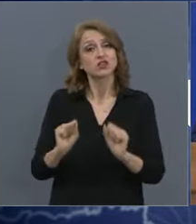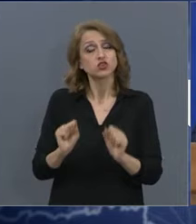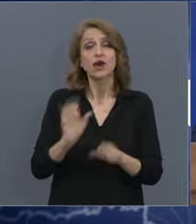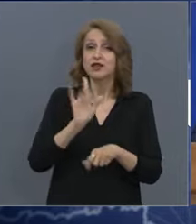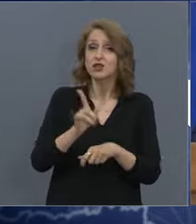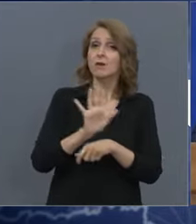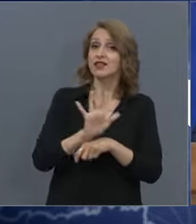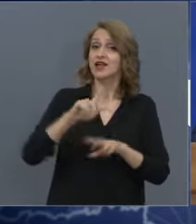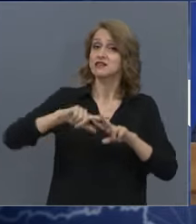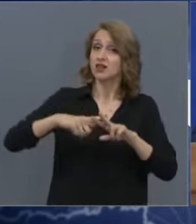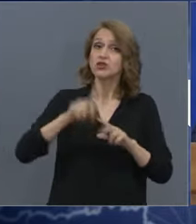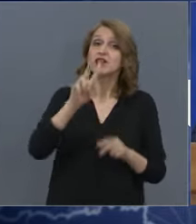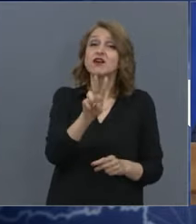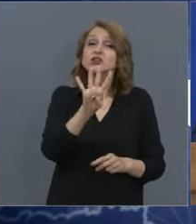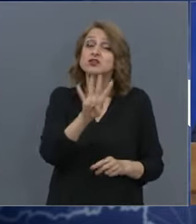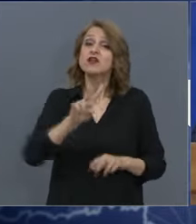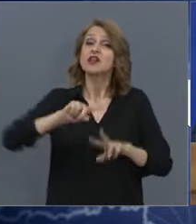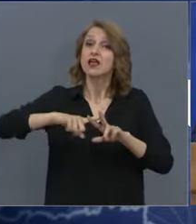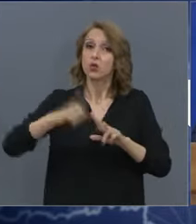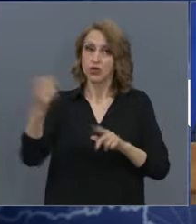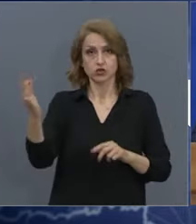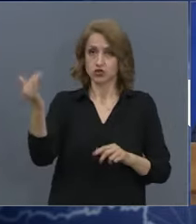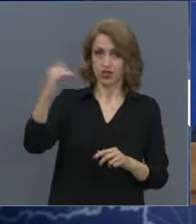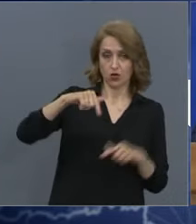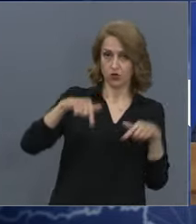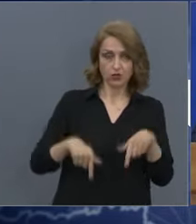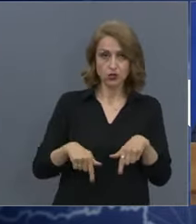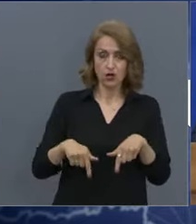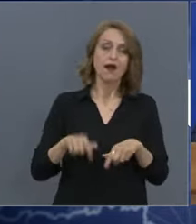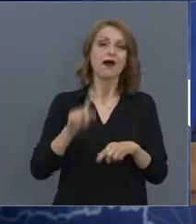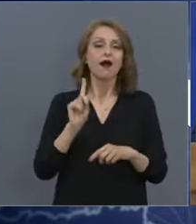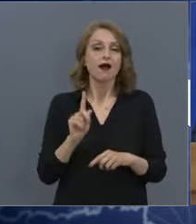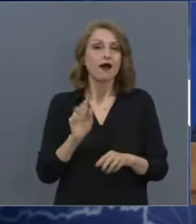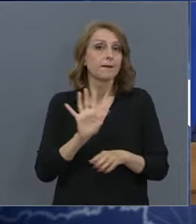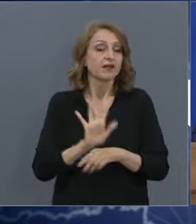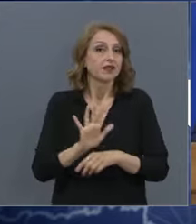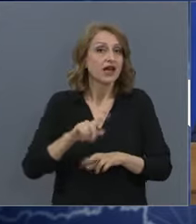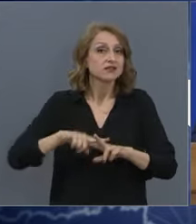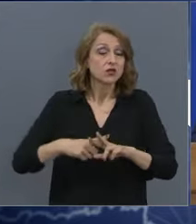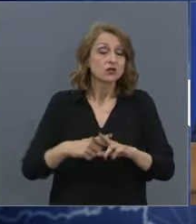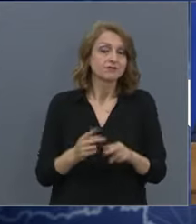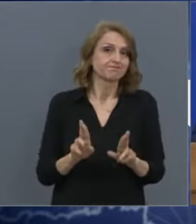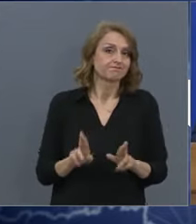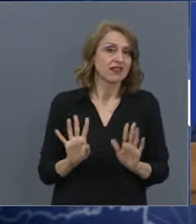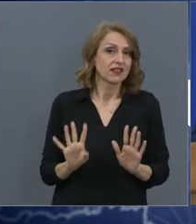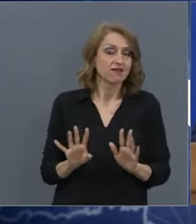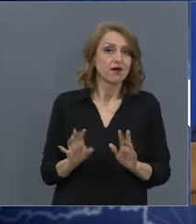24-ти юни той ще бъде тук, а на 15-ти юни се надаваме да пуснем